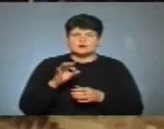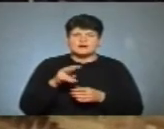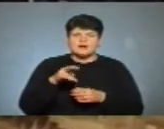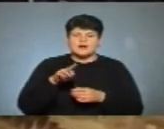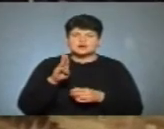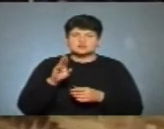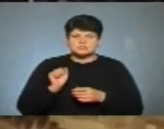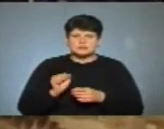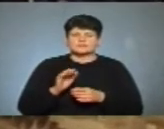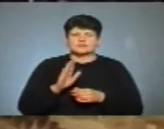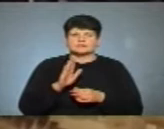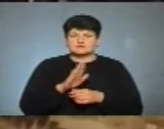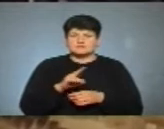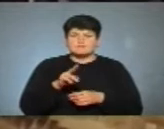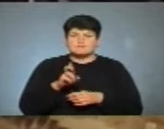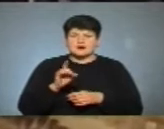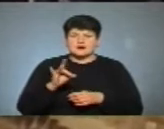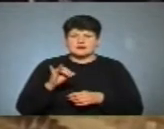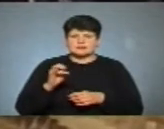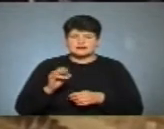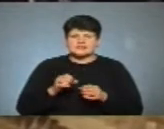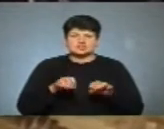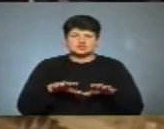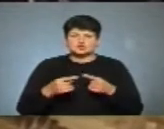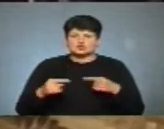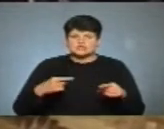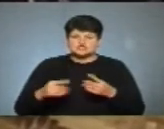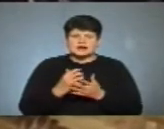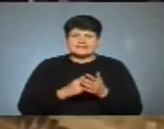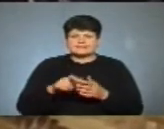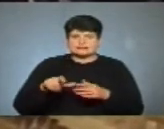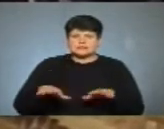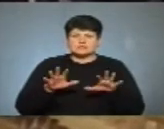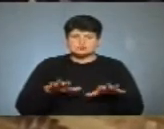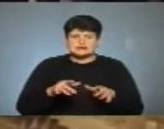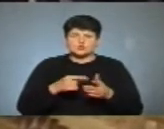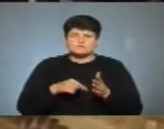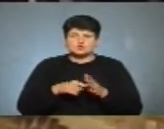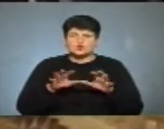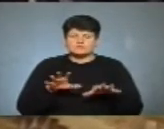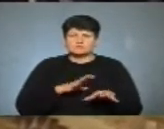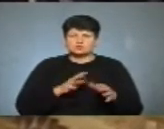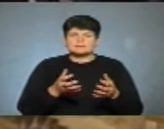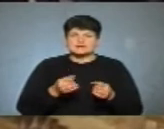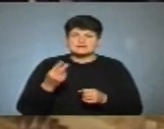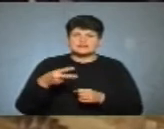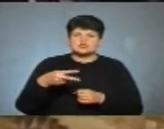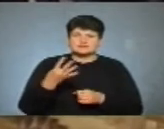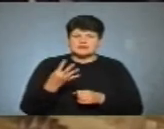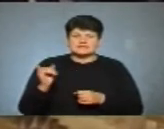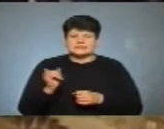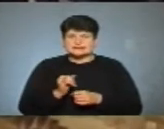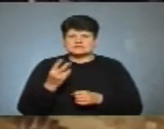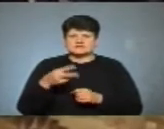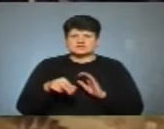Володимира Барни. Рішення щодо інших кандидатів на посаду міського голови були прийняті 24 і 26